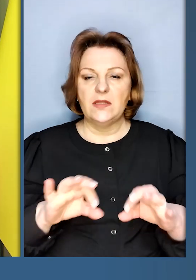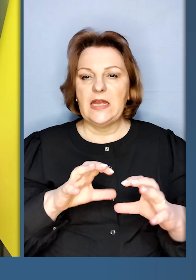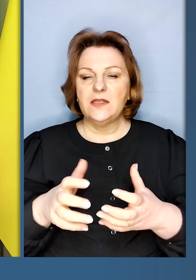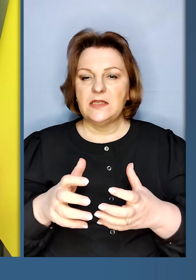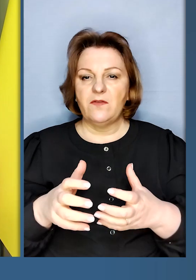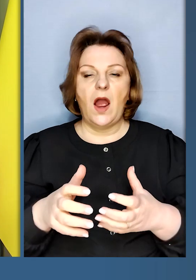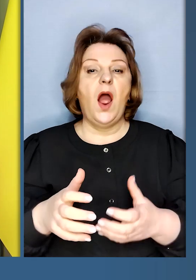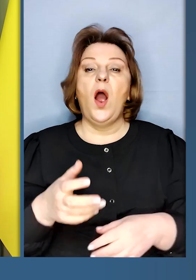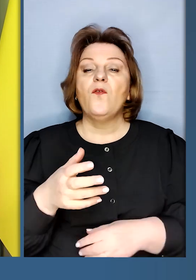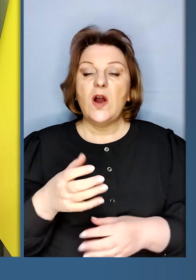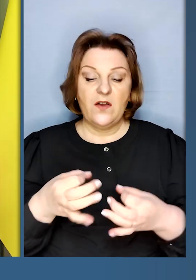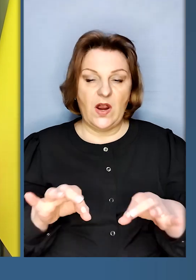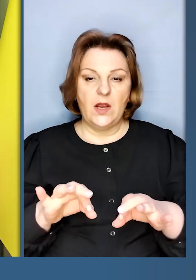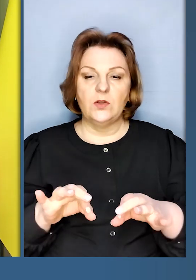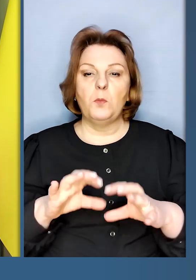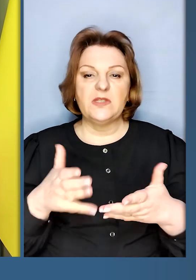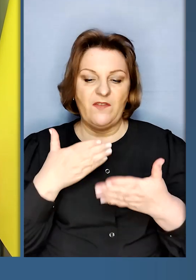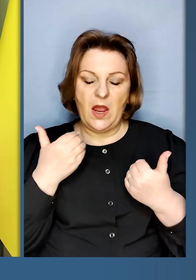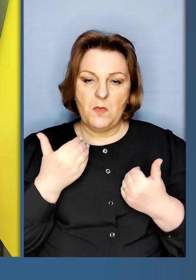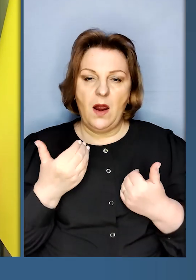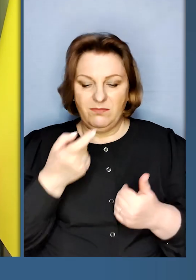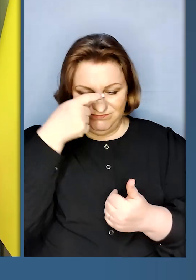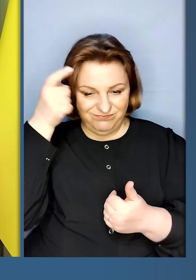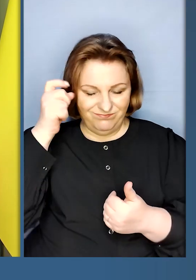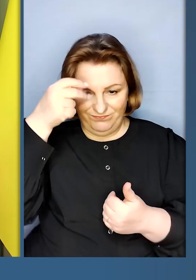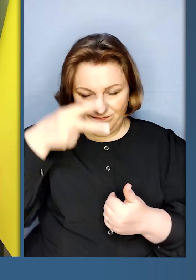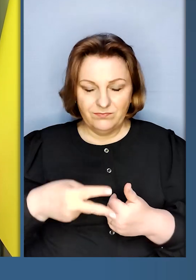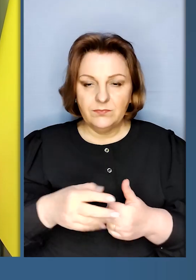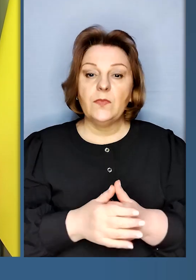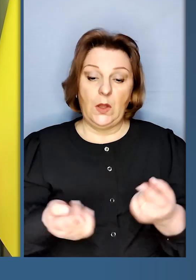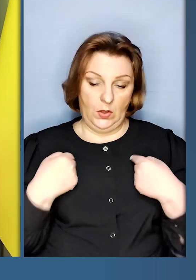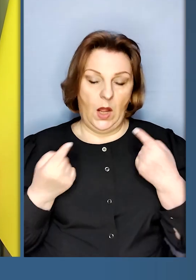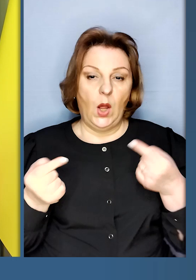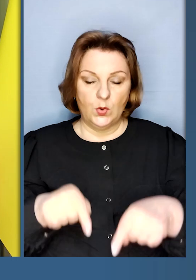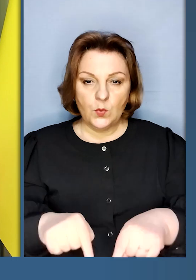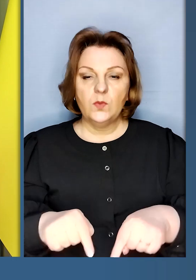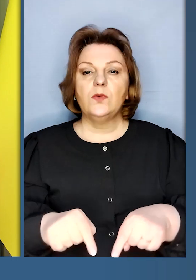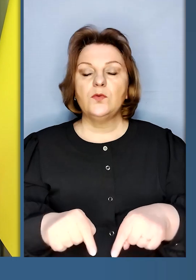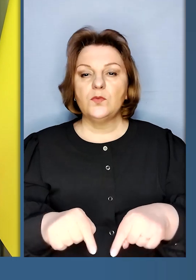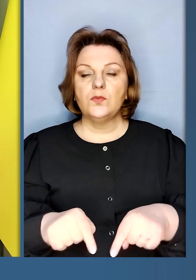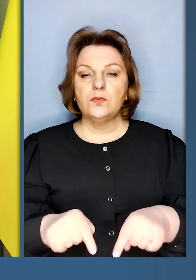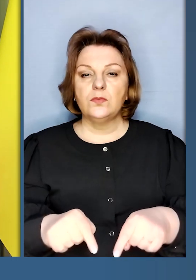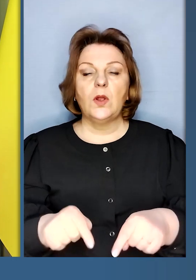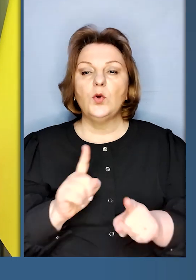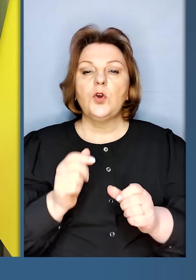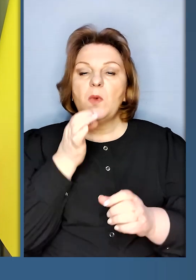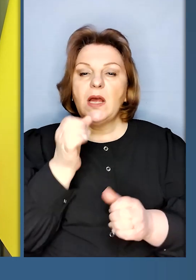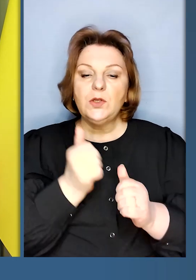вільному світі немає для них місця. Я тут для того, щоб ще раз сказати кожному